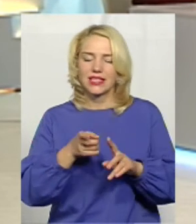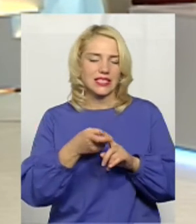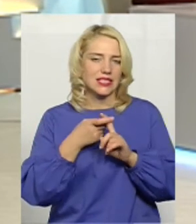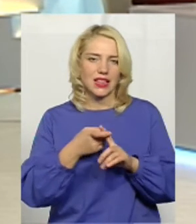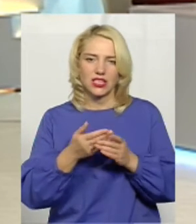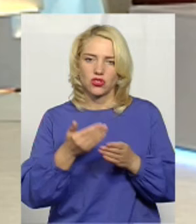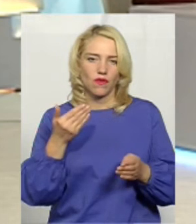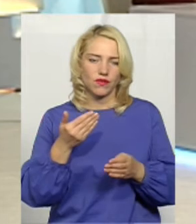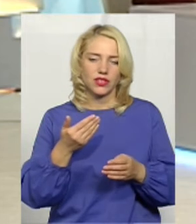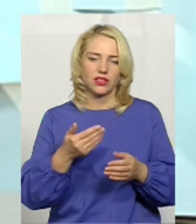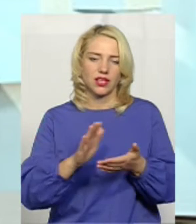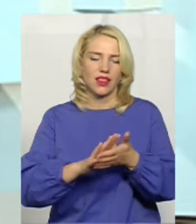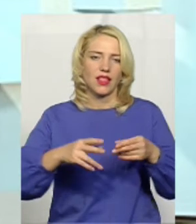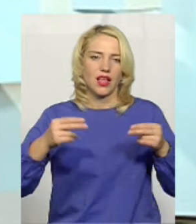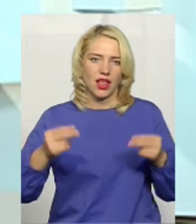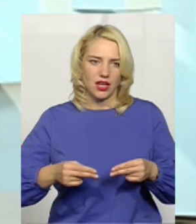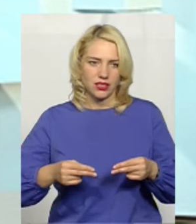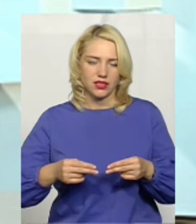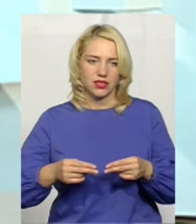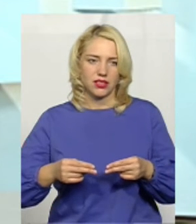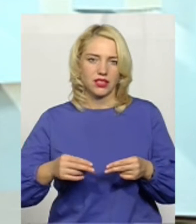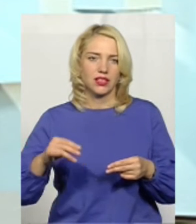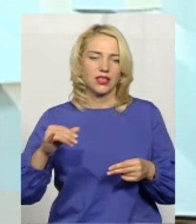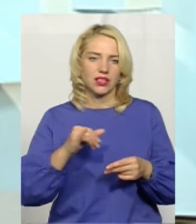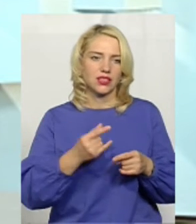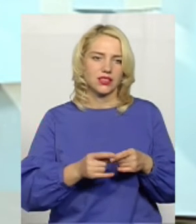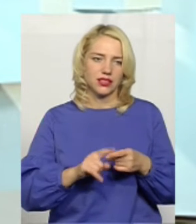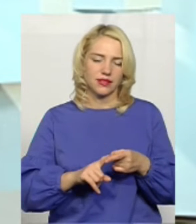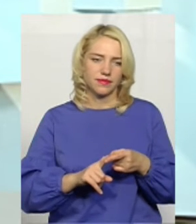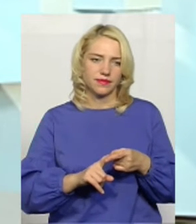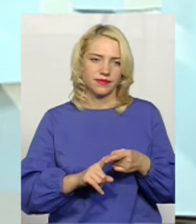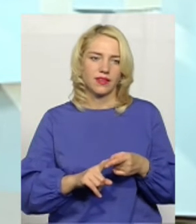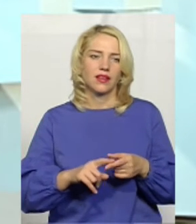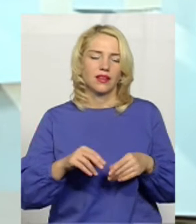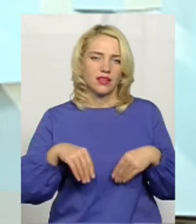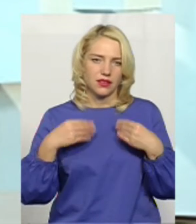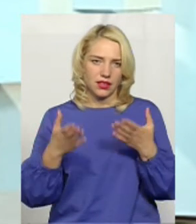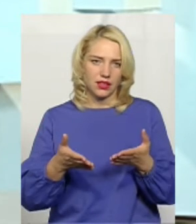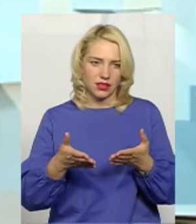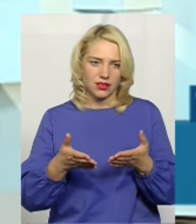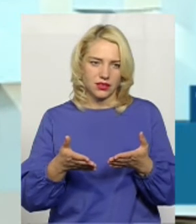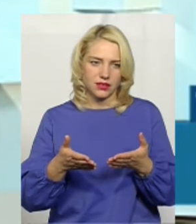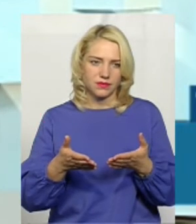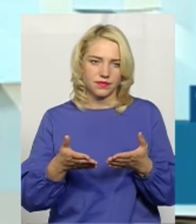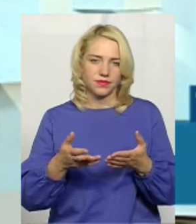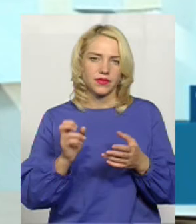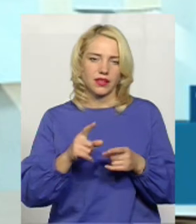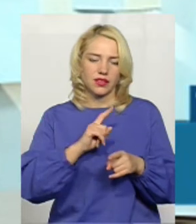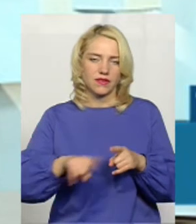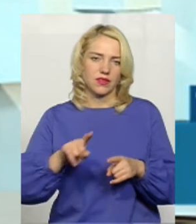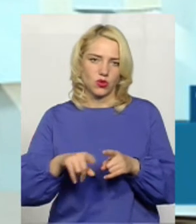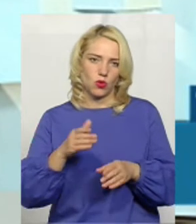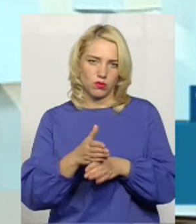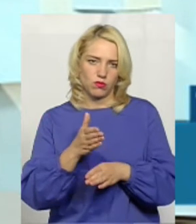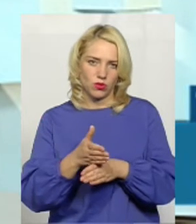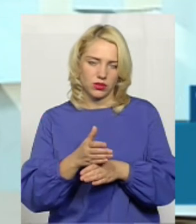укладної декларації. І це йде як невідкладна допомога,